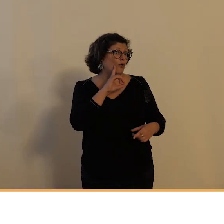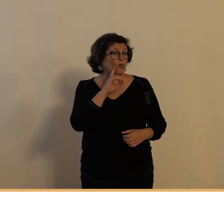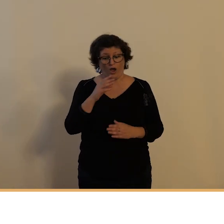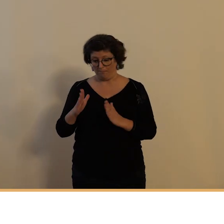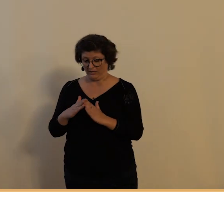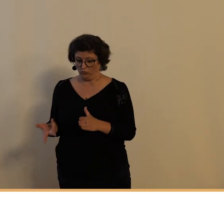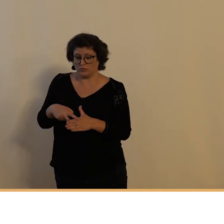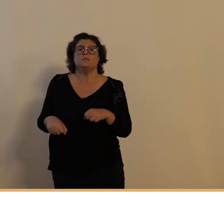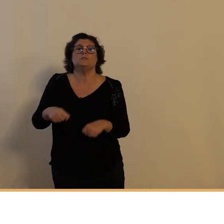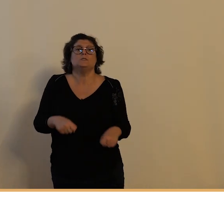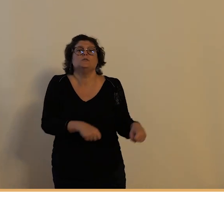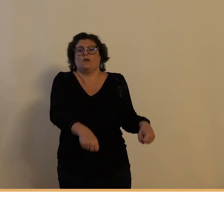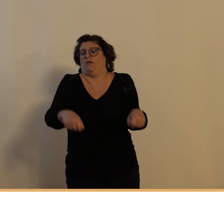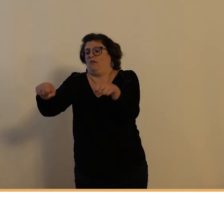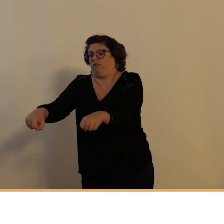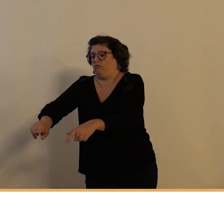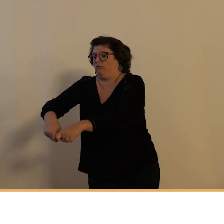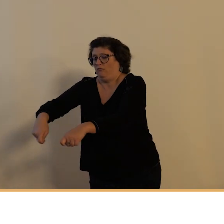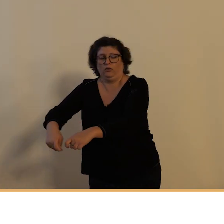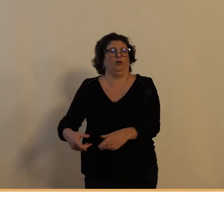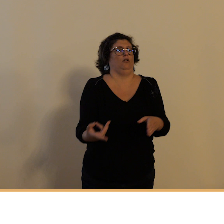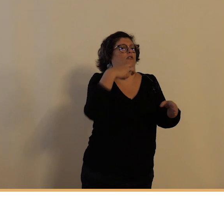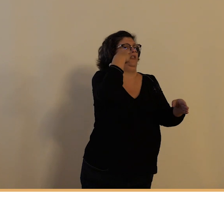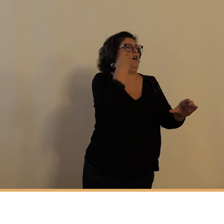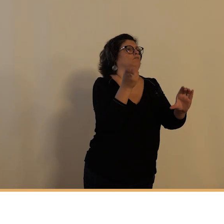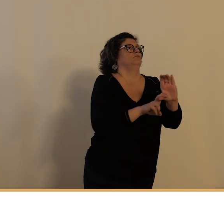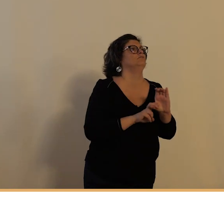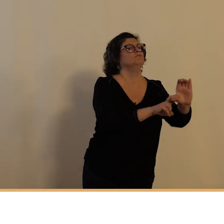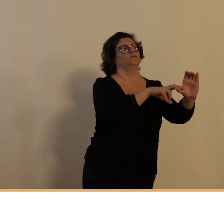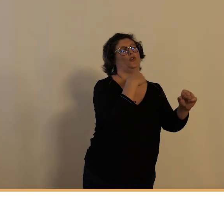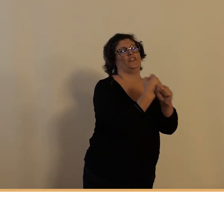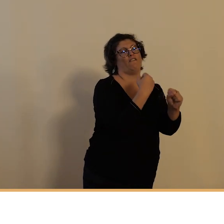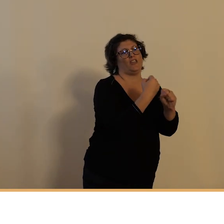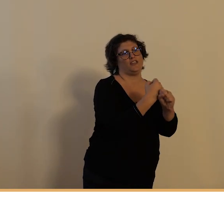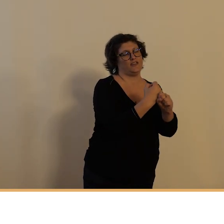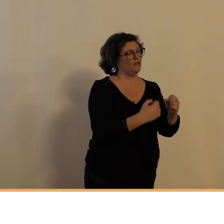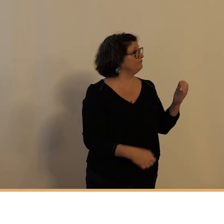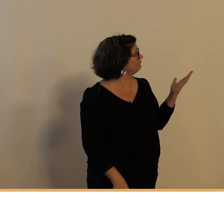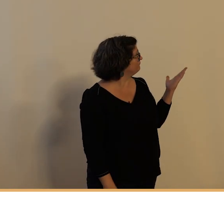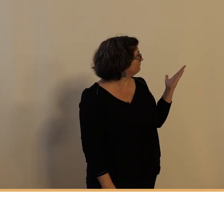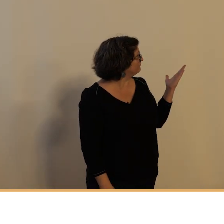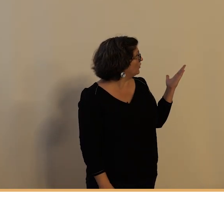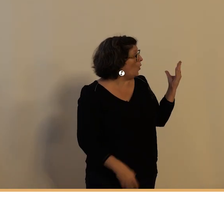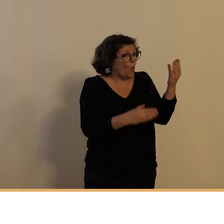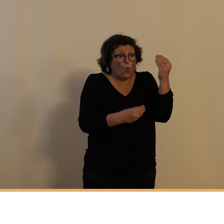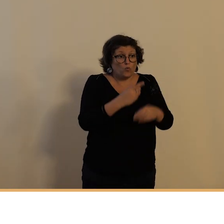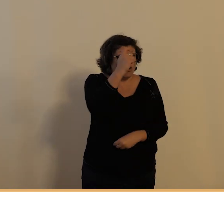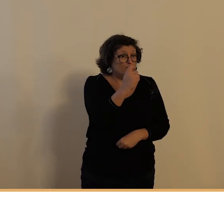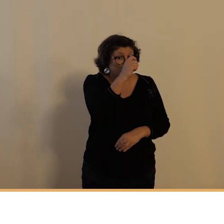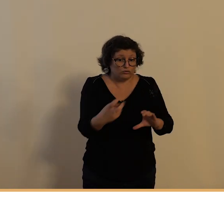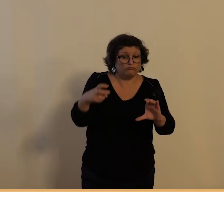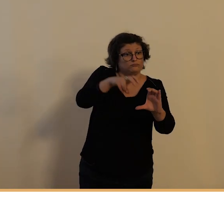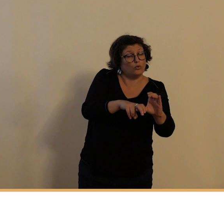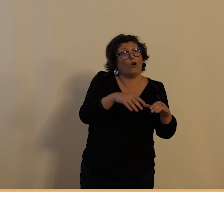la gare prendre le train pour se rendre au travail d'autres fois il prendra l'autocar mais